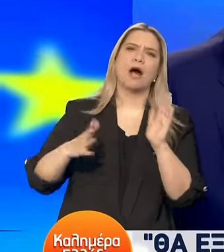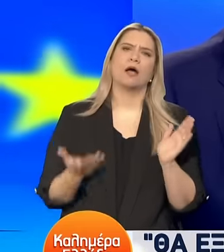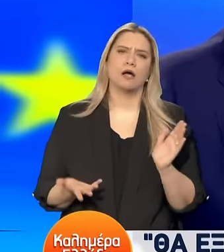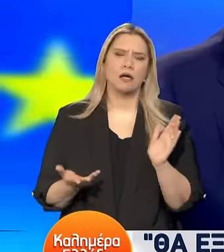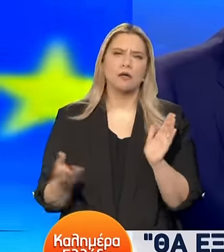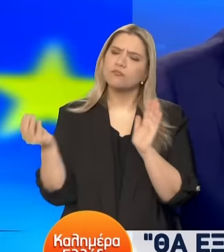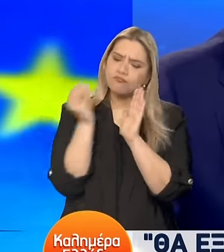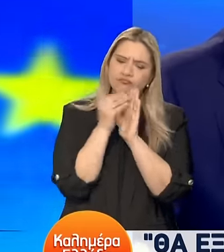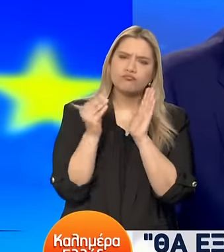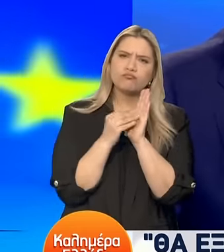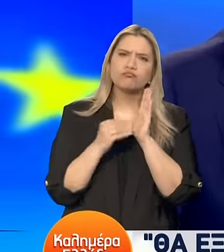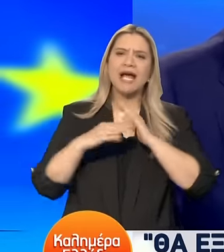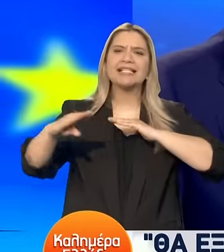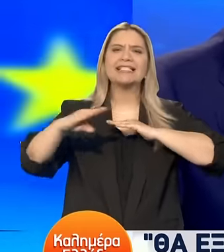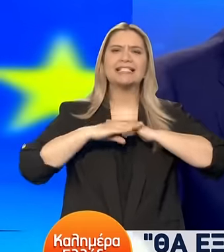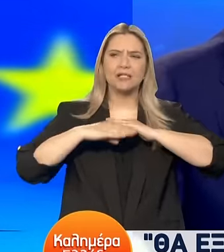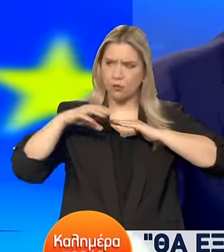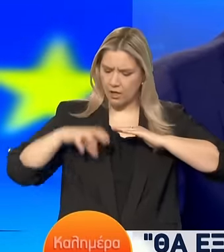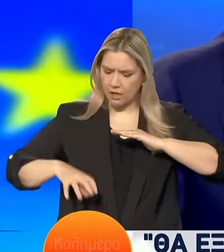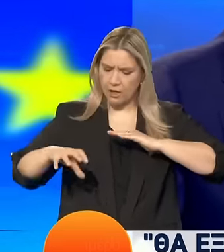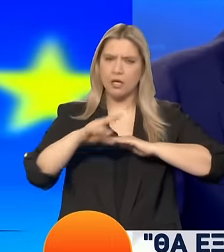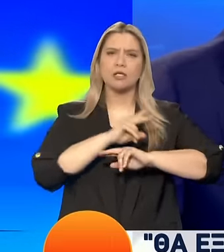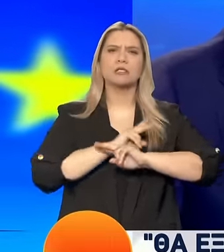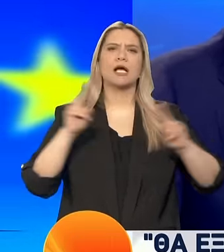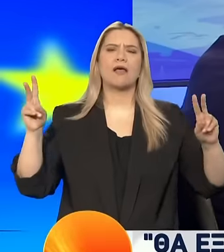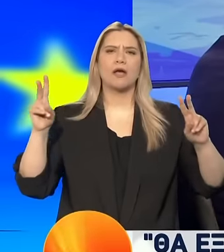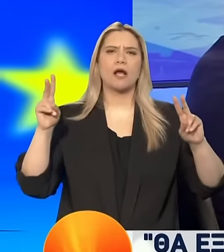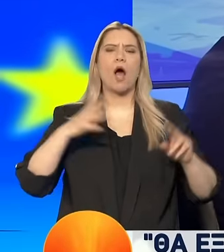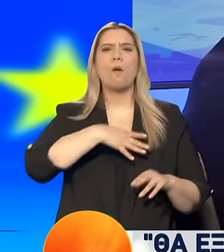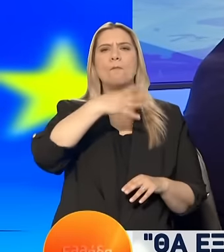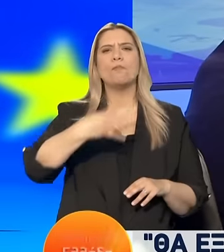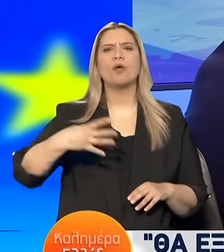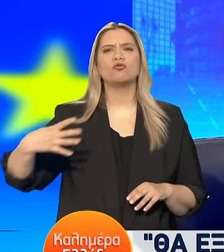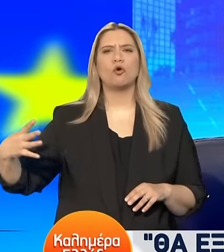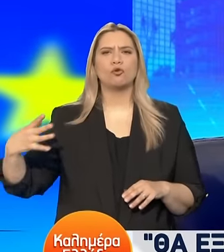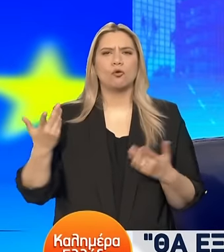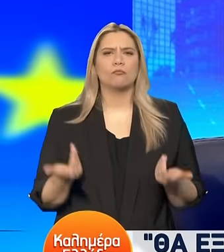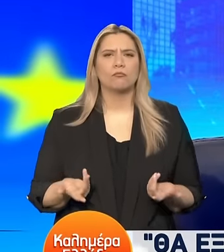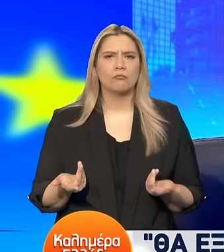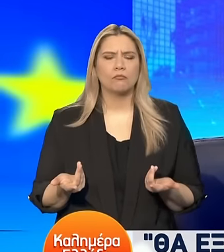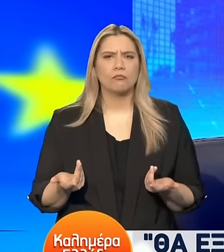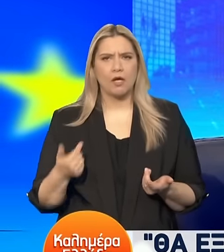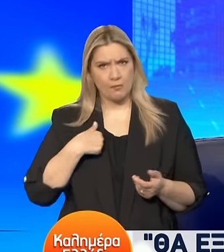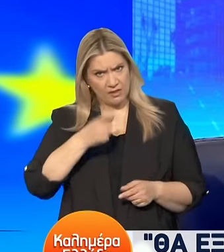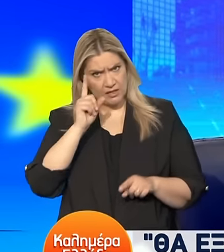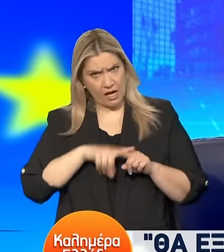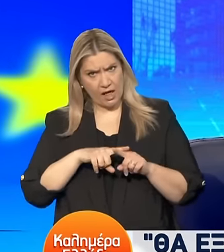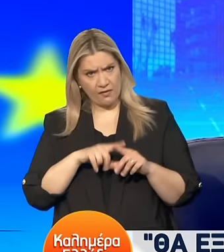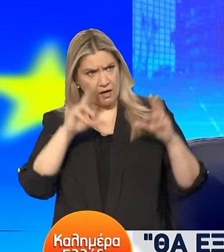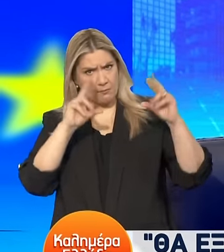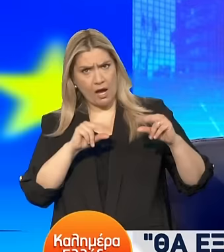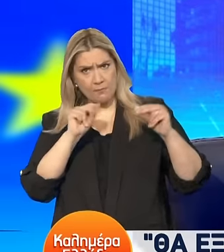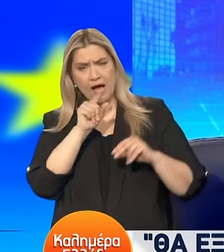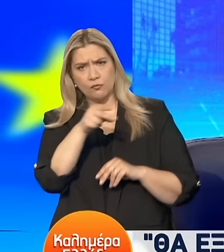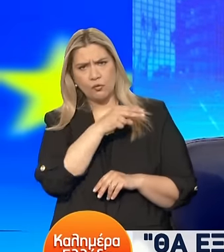Τα σύνορα Στην ευρύτερη περιοχή Της Ανατολικής Μεσογείου Άρα δεν πρόκειται να μπούμε ποτέ Εμείς σε μια τέτοια συζήτηση